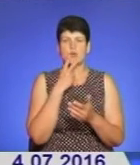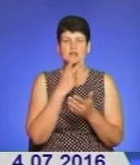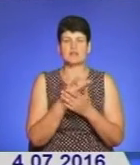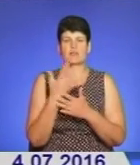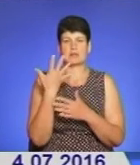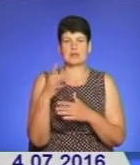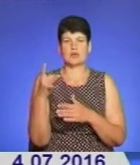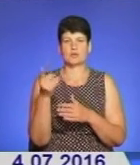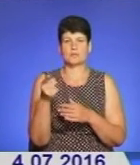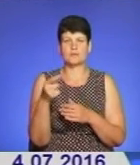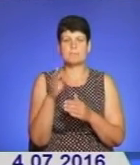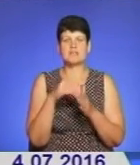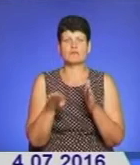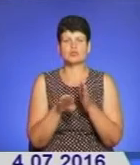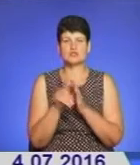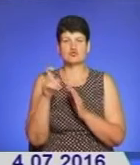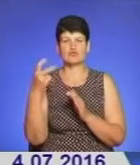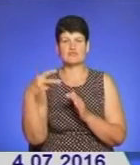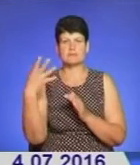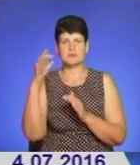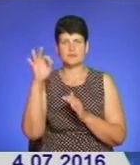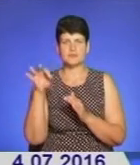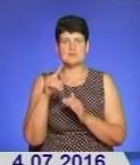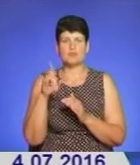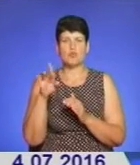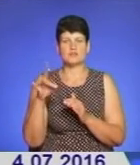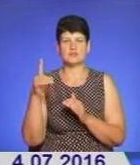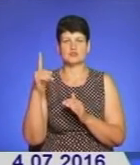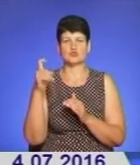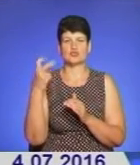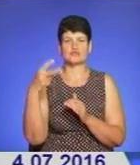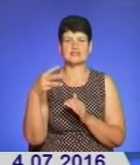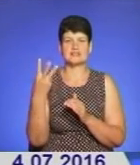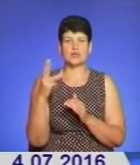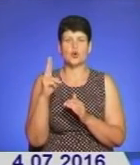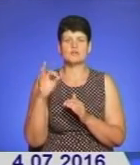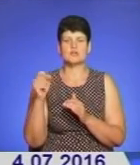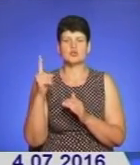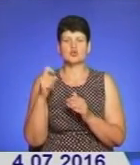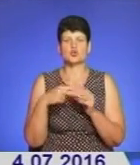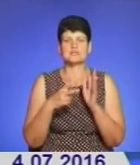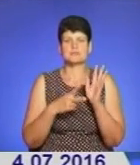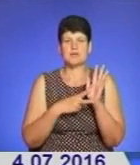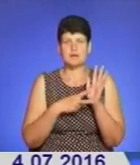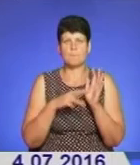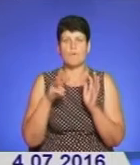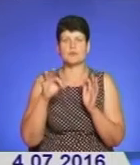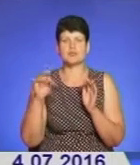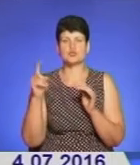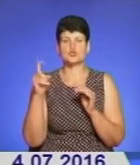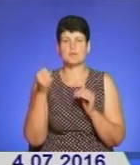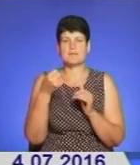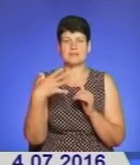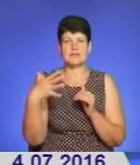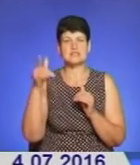Тернопільщини. Підволочийський – 125%, Зборівський – 123%, Козівський – 117%, Монастирийський – 115% та